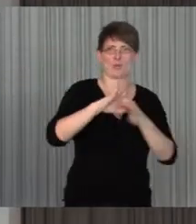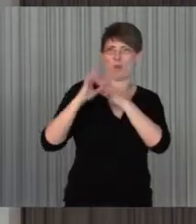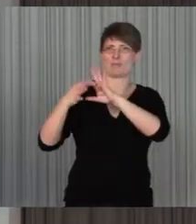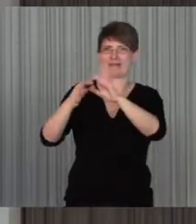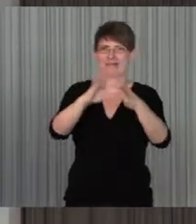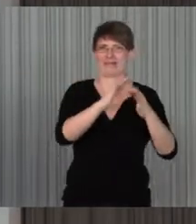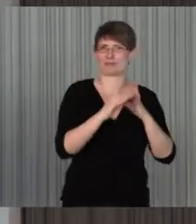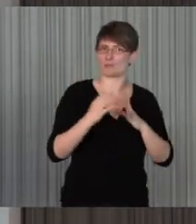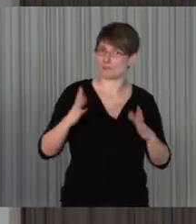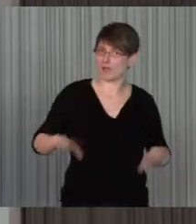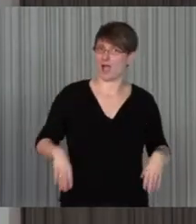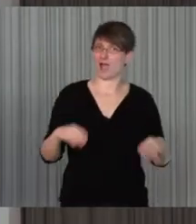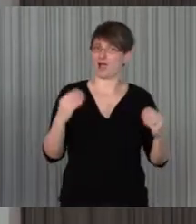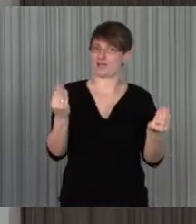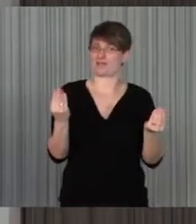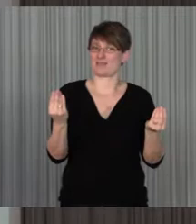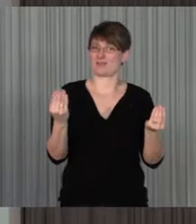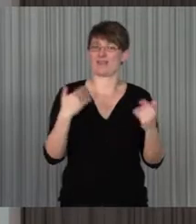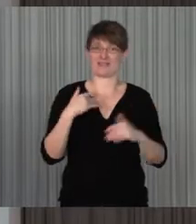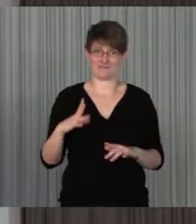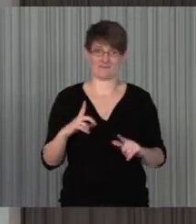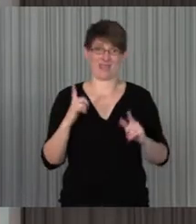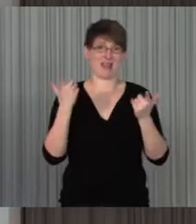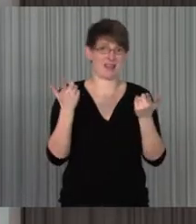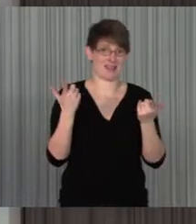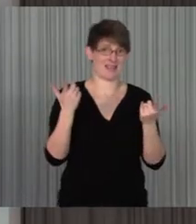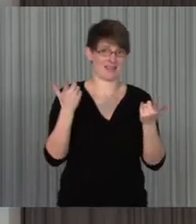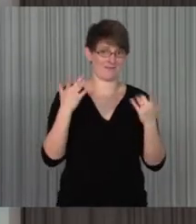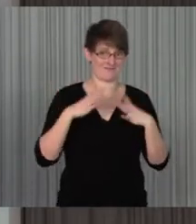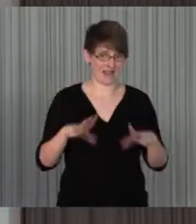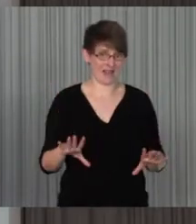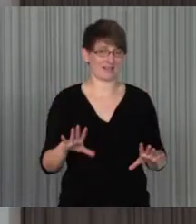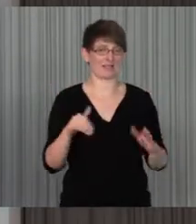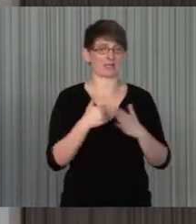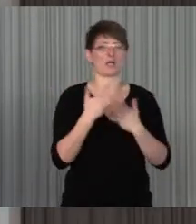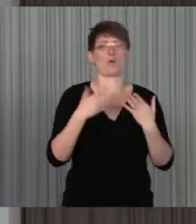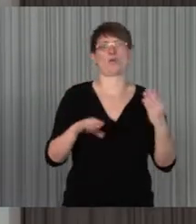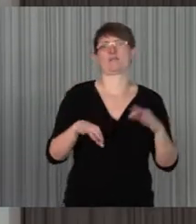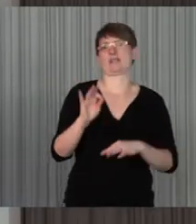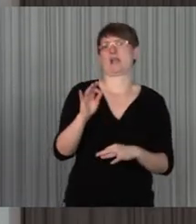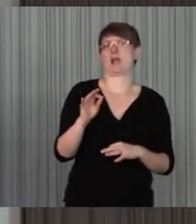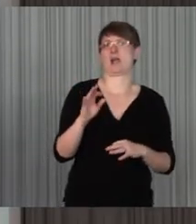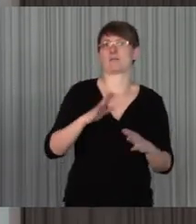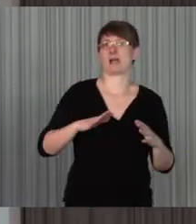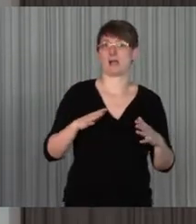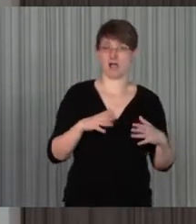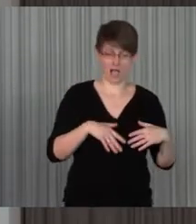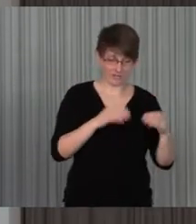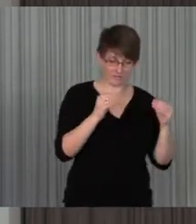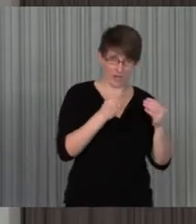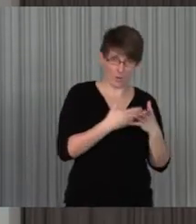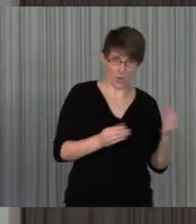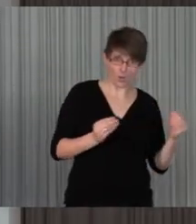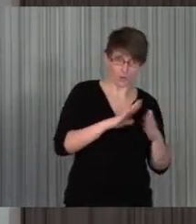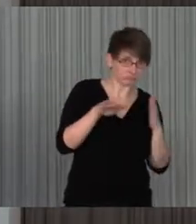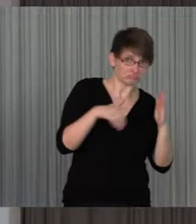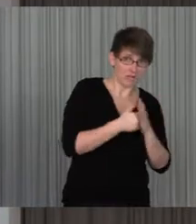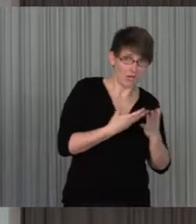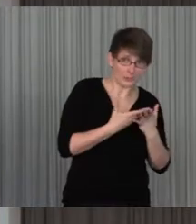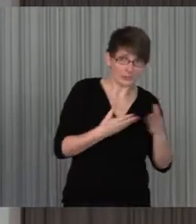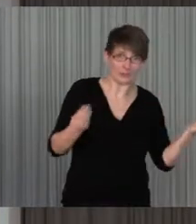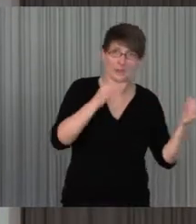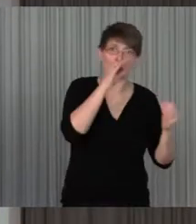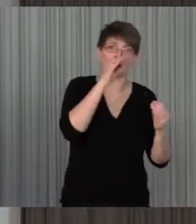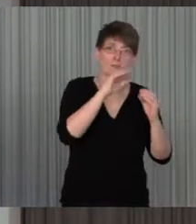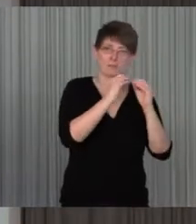und da muss man einfach anfangen und wenn der Wille da ist, dann findet man eben auch Lösungen, alles kann man nicht von Anfang an, glaube ich, aber man muss